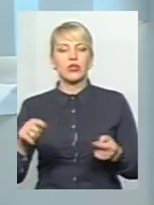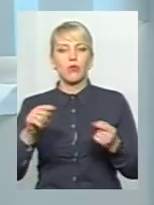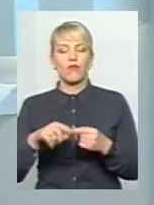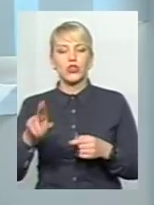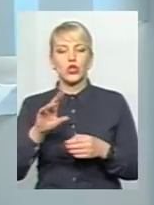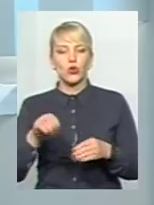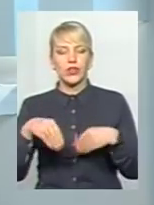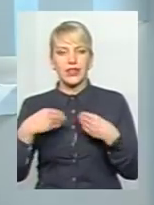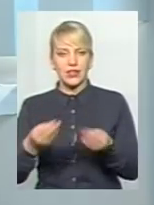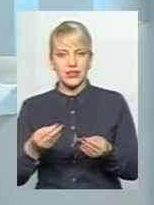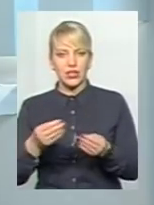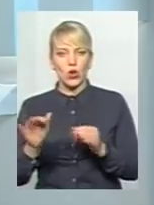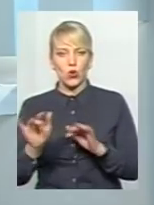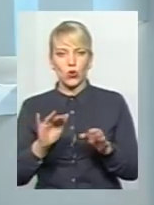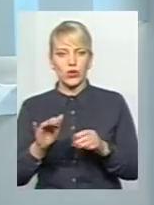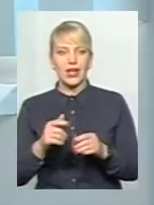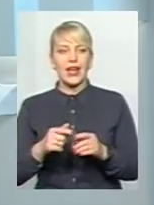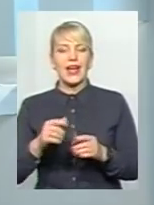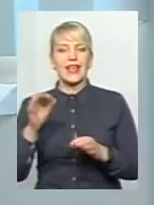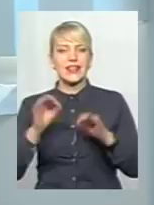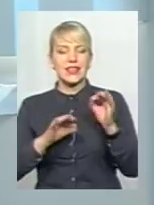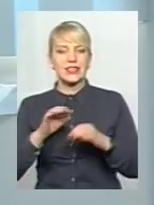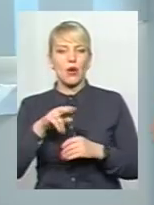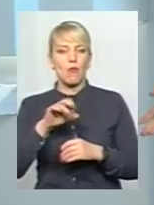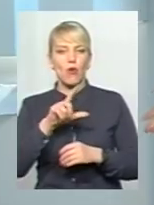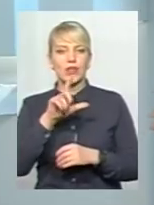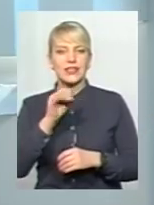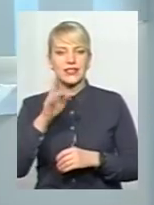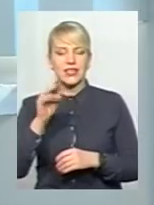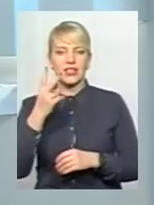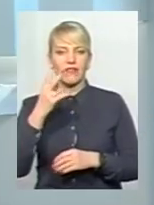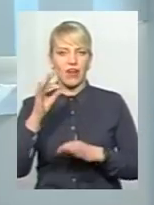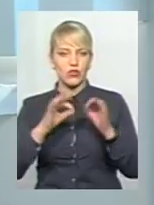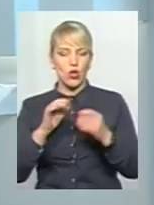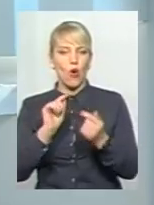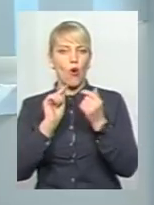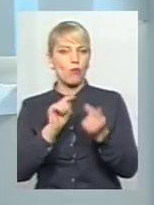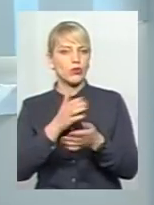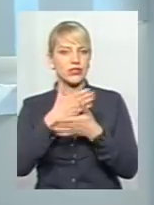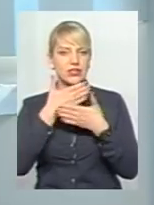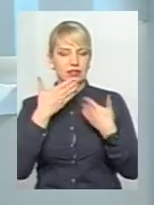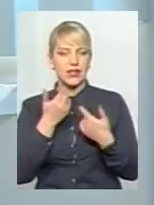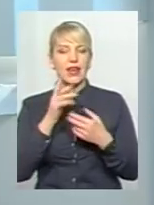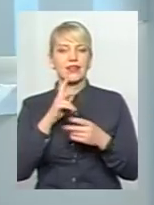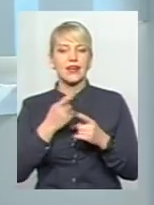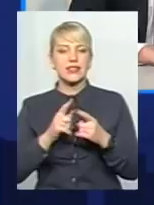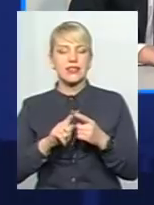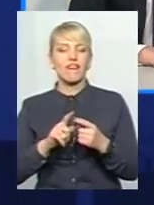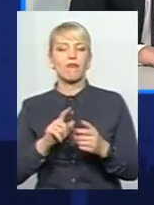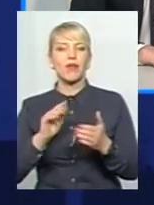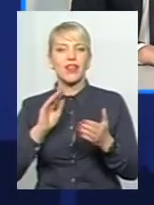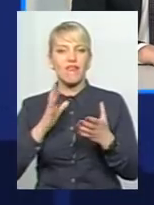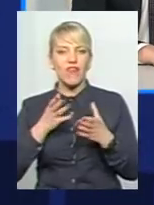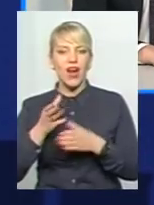Чесно, індекс опозиційності у міській раді становить 2%. Фактично, опозиція відсутня. Як це впливає на якість прийняття рішень?